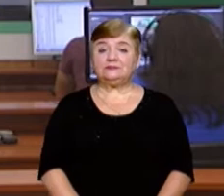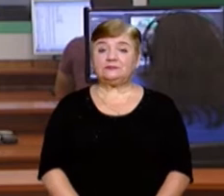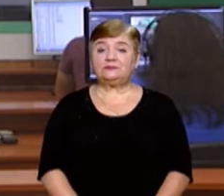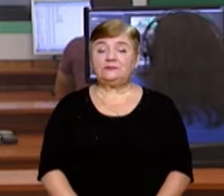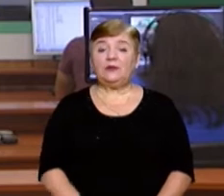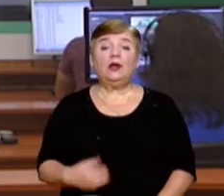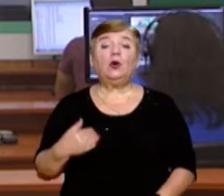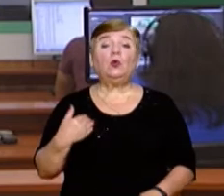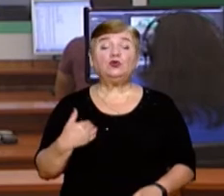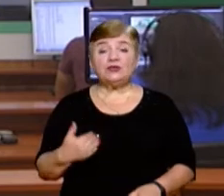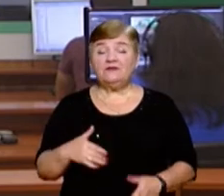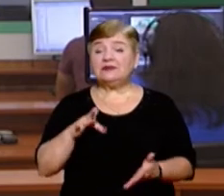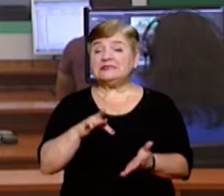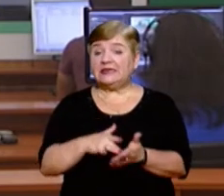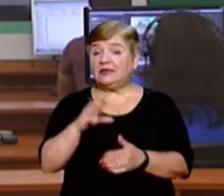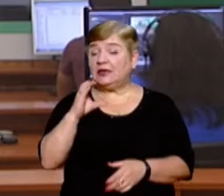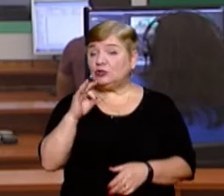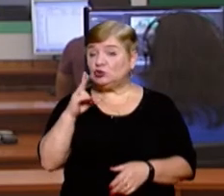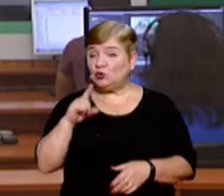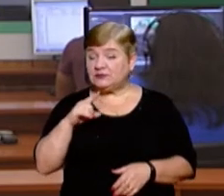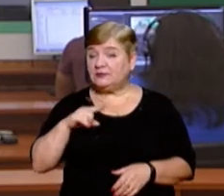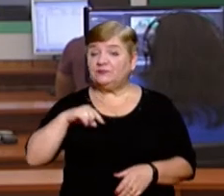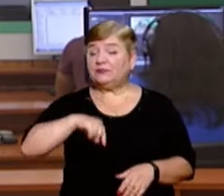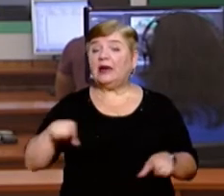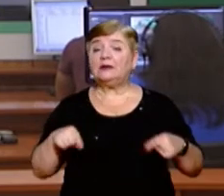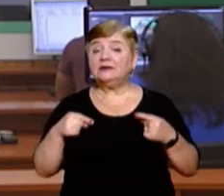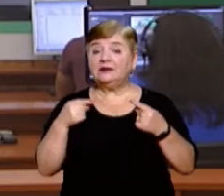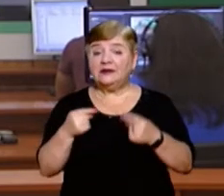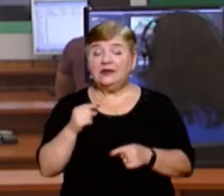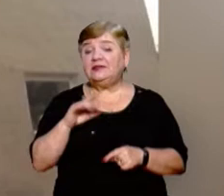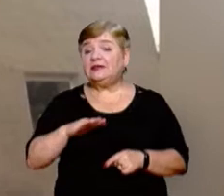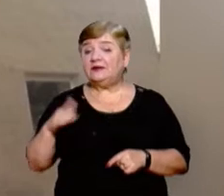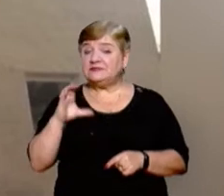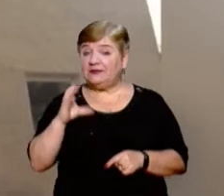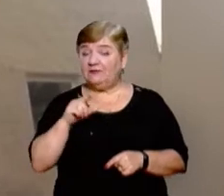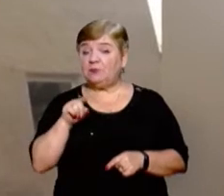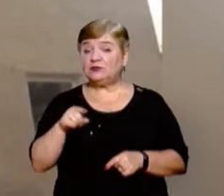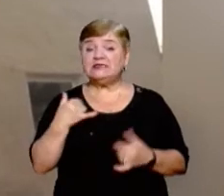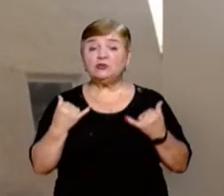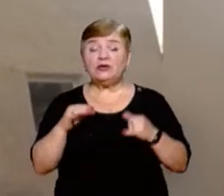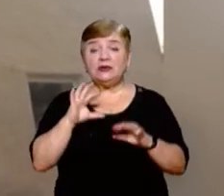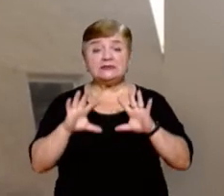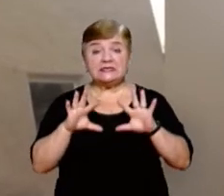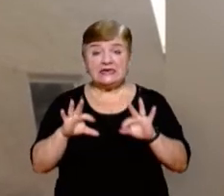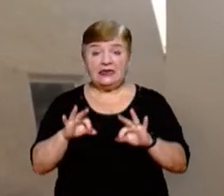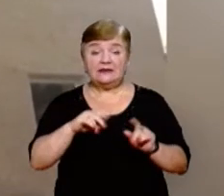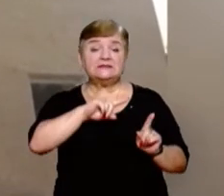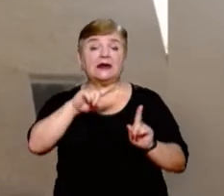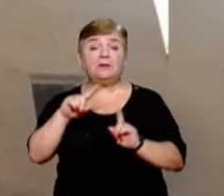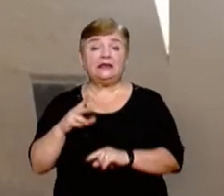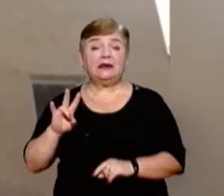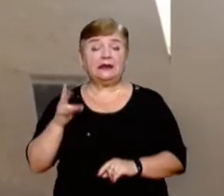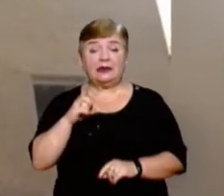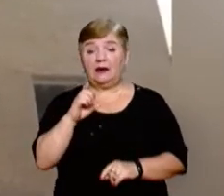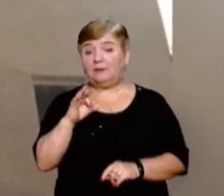Пожежа сталася в Центрі соціально-психологічної реабілітації дітей в Сваляві. Про це сьогодні розповіла речниця ДСНС Закарпаття